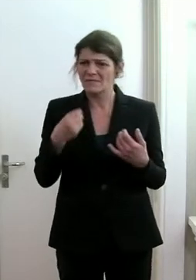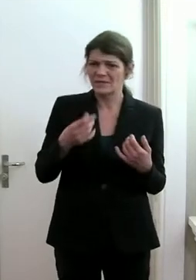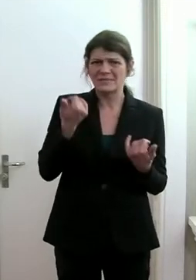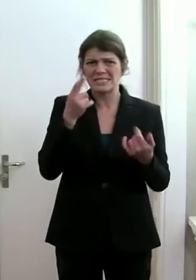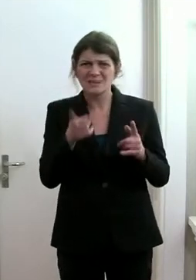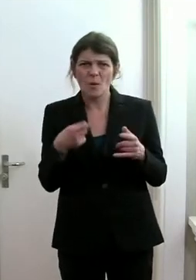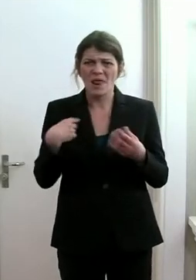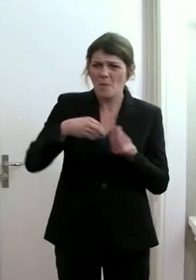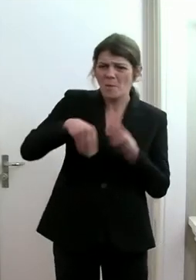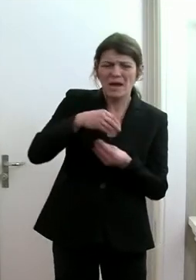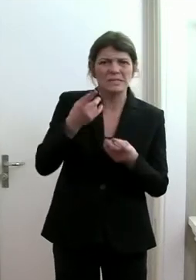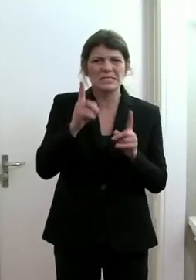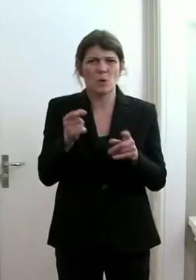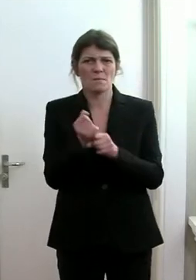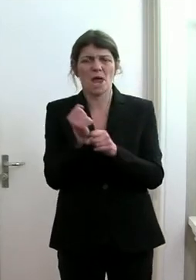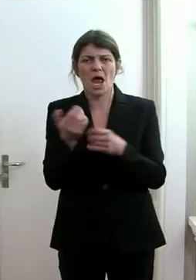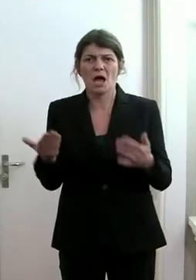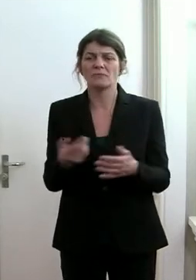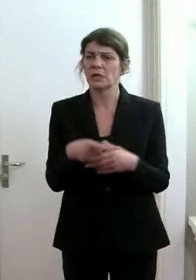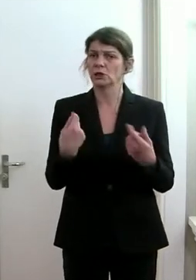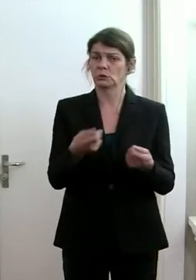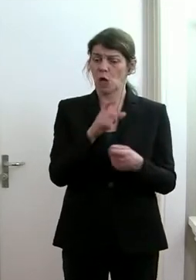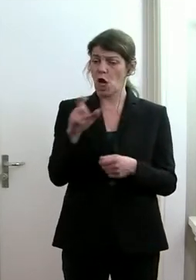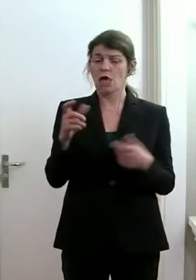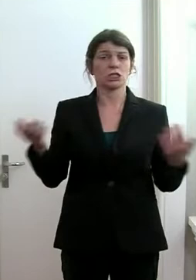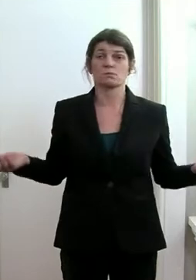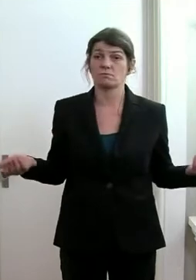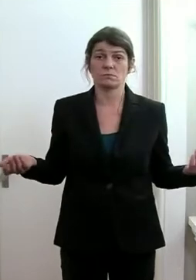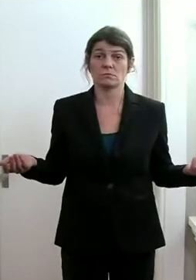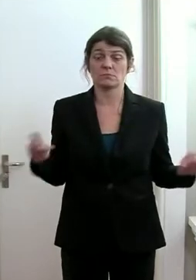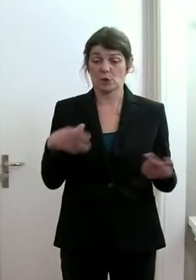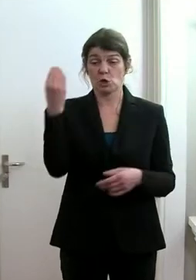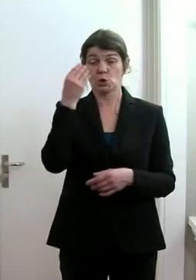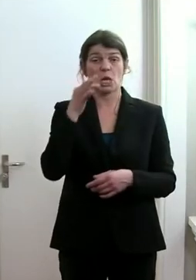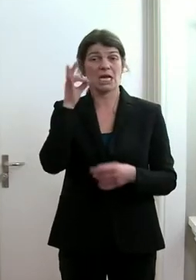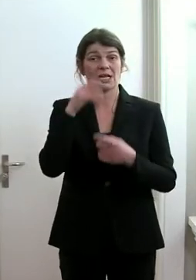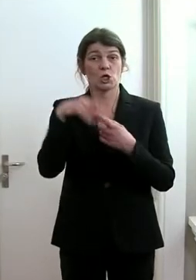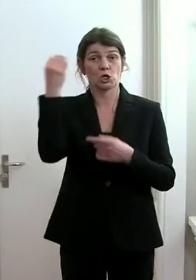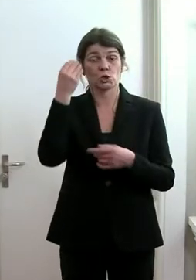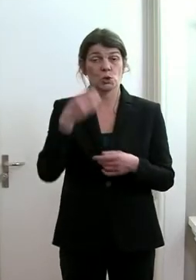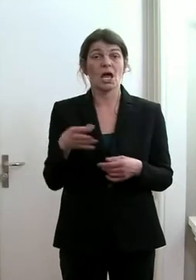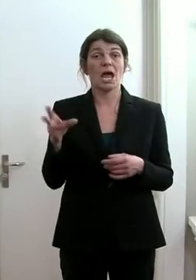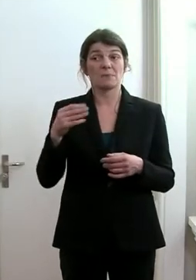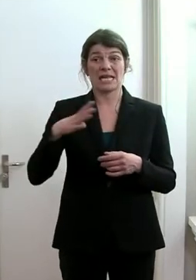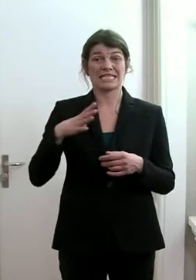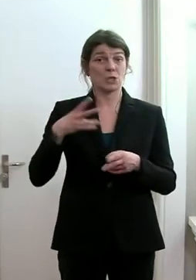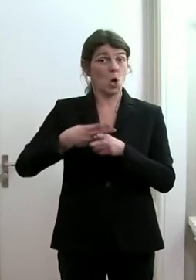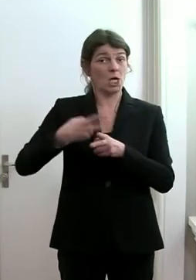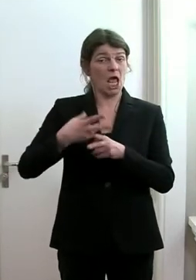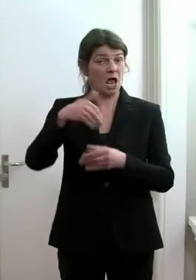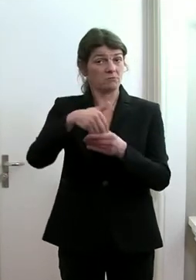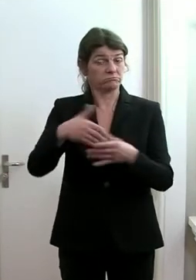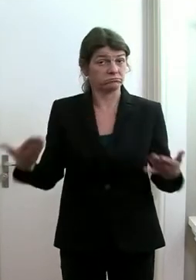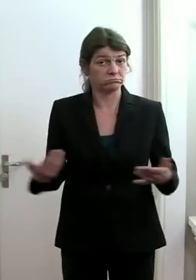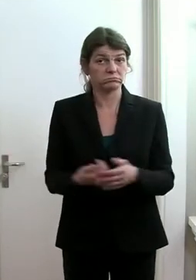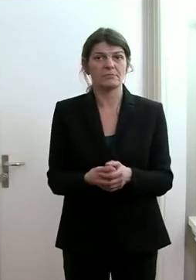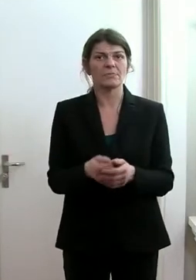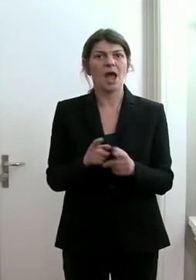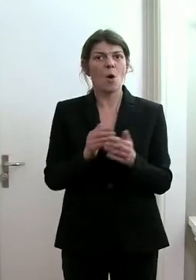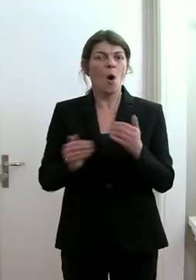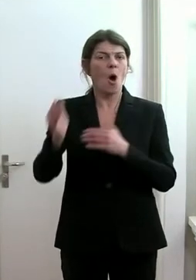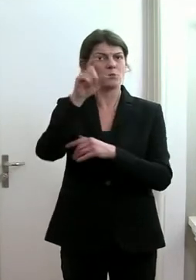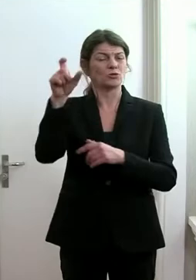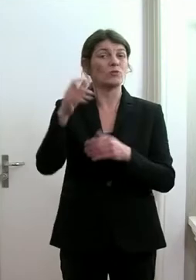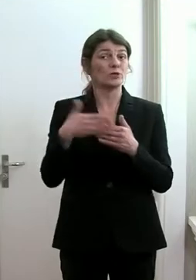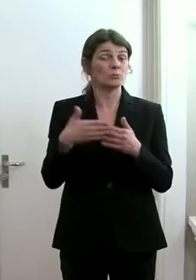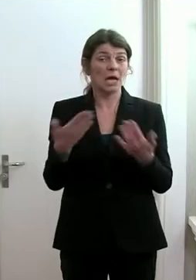wir das handhaben. Weil es gibt zum Beispiel Klassen, die haben Schülerinnen und Schüler mit einer Risikoerkrankung in der Obstufe in der